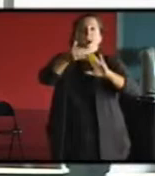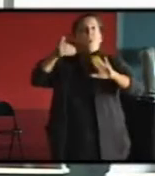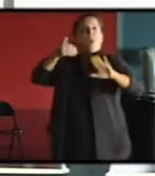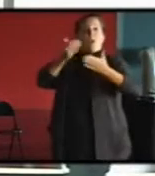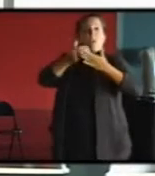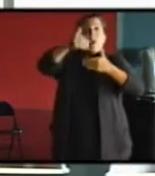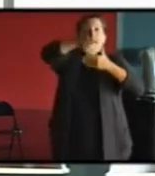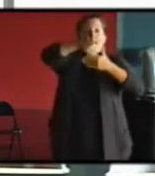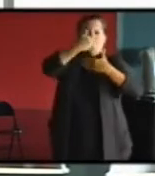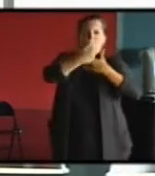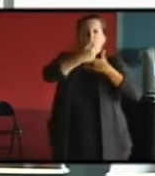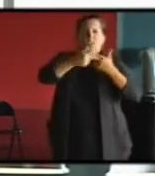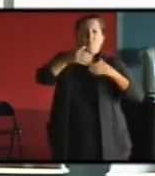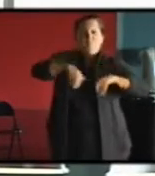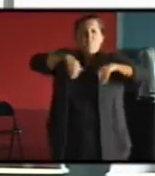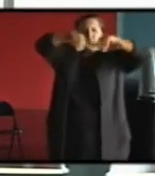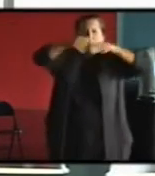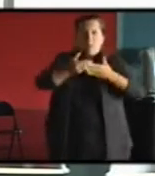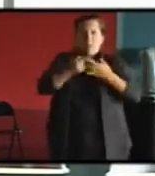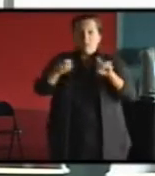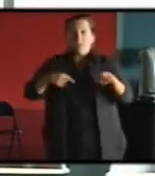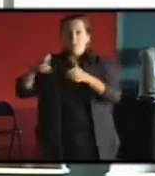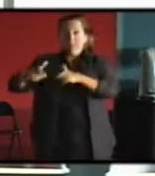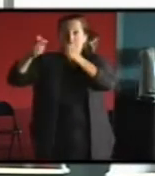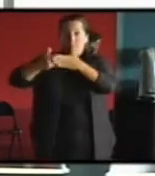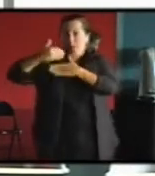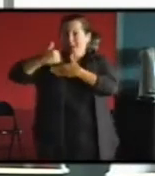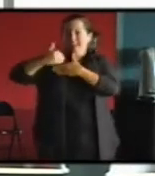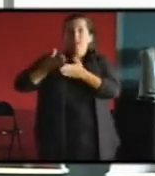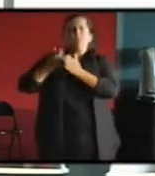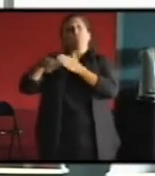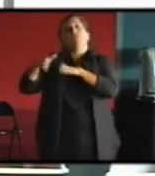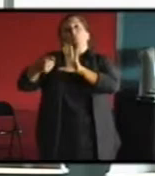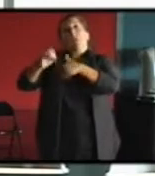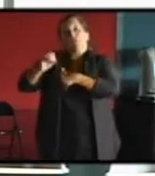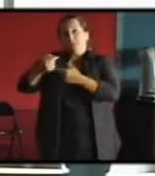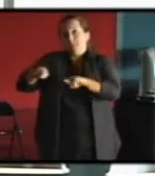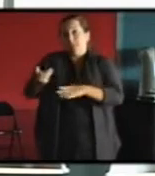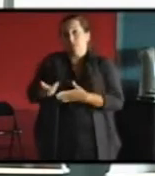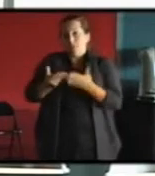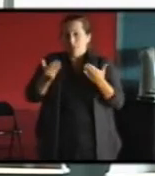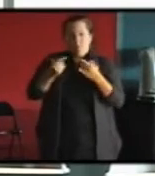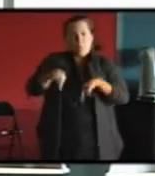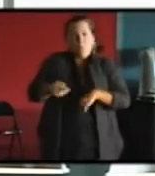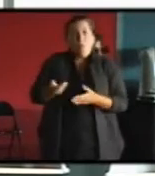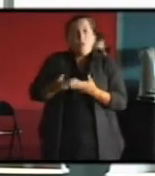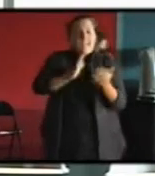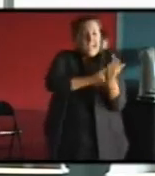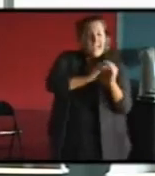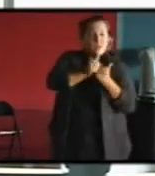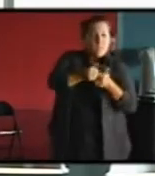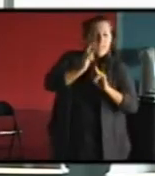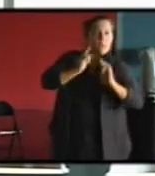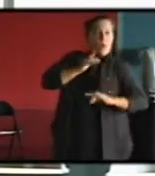construit en pans de bois et en moellon, ce n pas du tout la même chose qu'un bâtiment en béton des années 60. Donc, on a fait des cahiers d'analyse par période